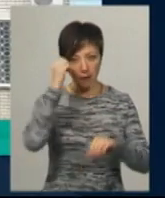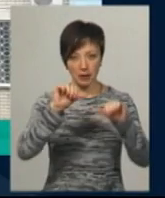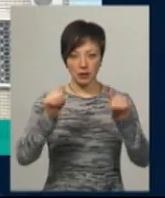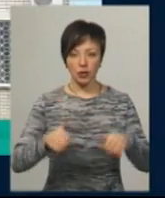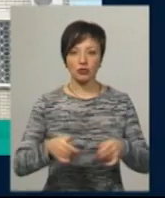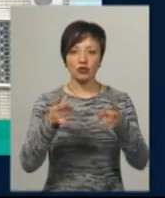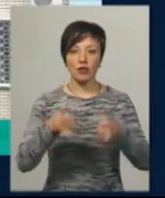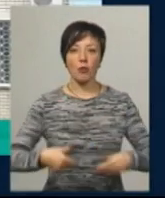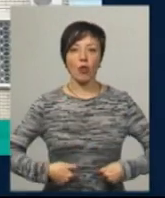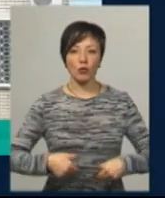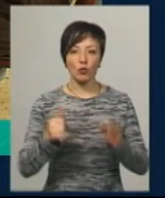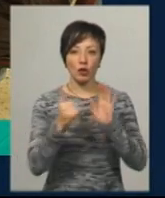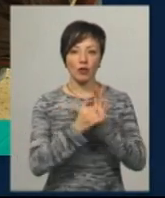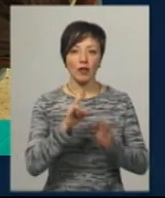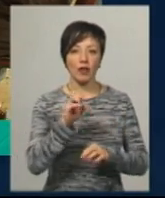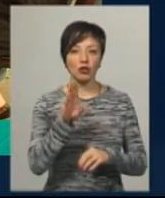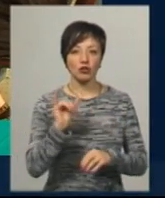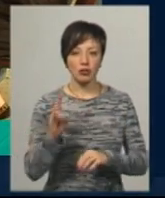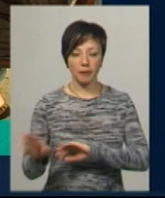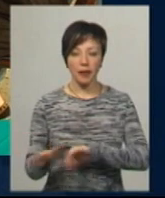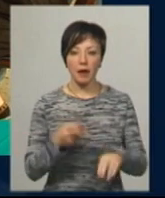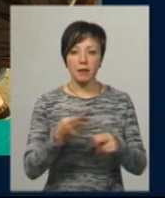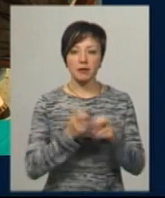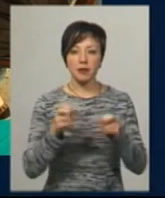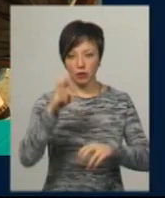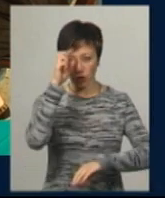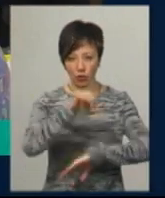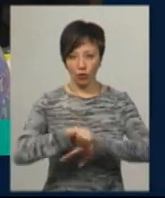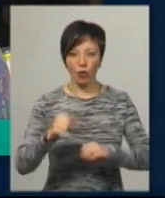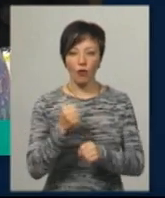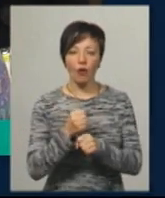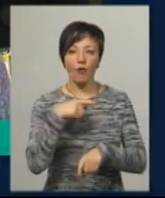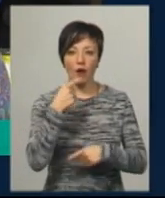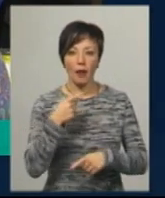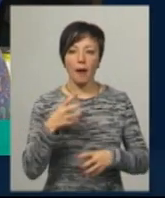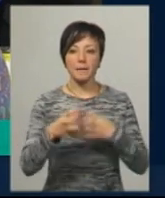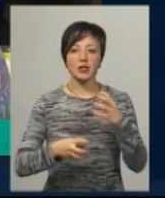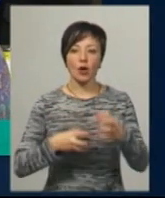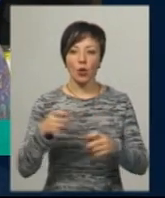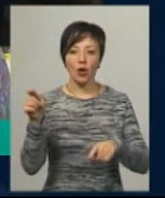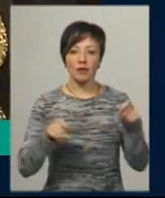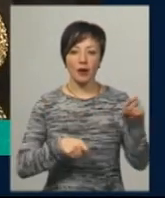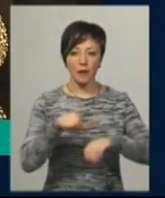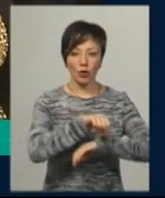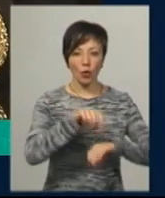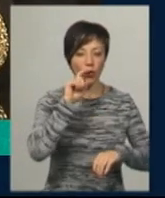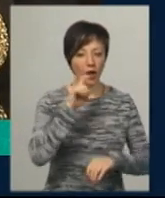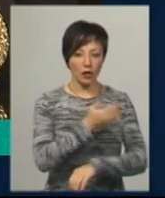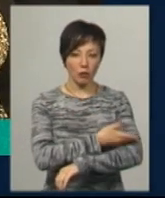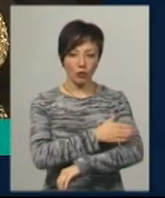Голодомору встановили в Нетішині. Про безпеку державних кордонів говорили на міжнародні конференції прикордонники України та Польщі.